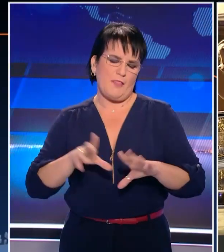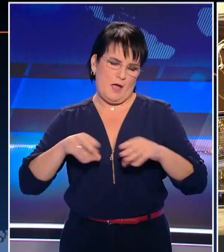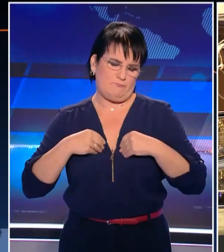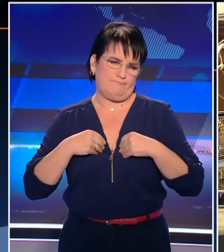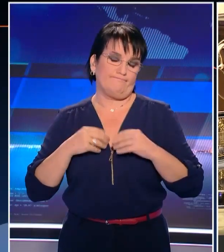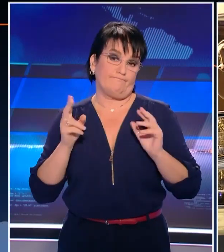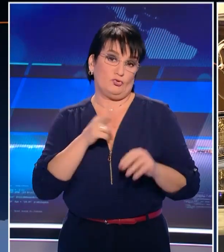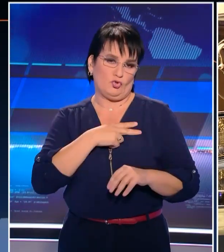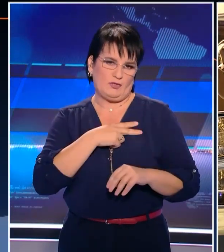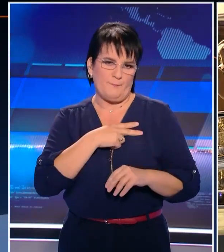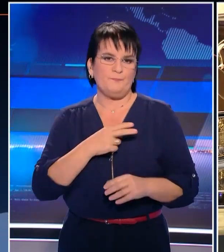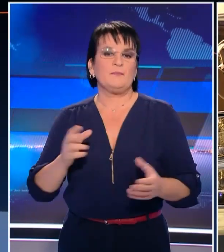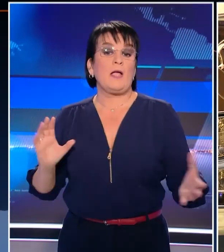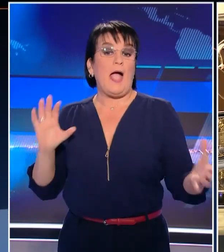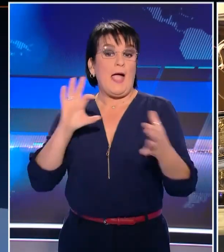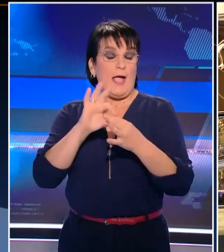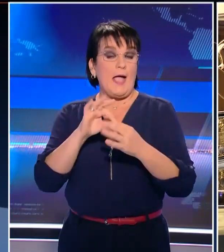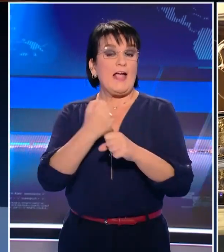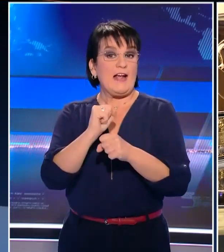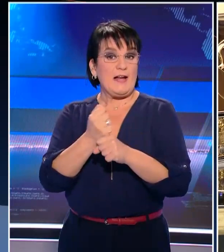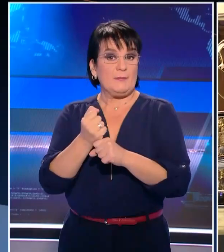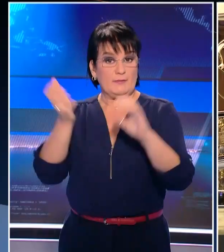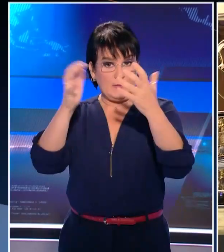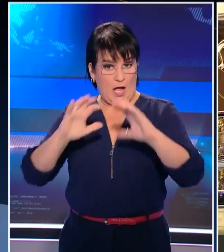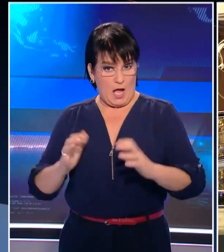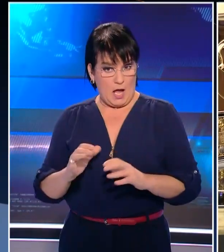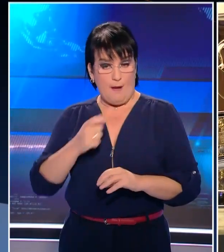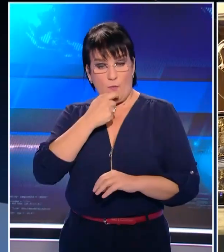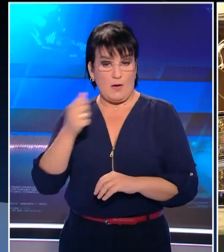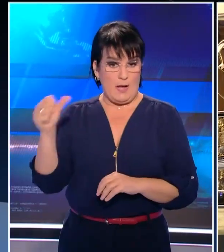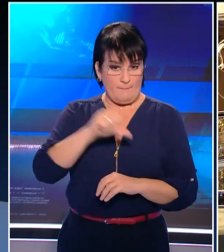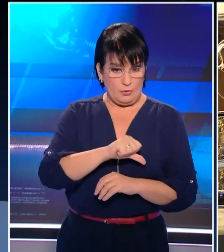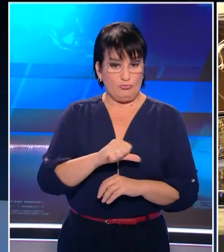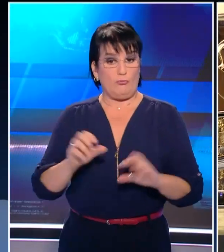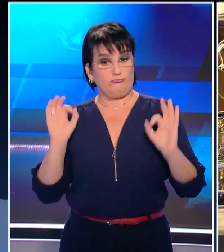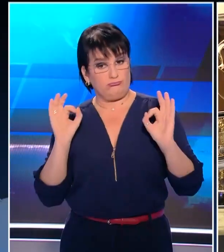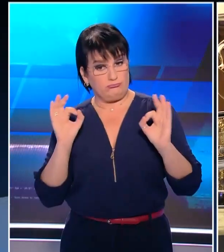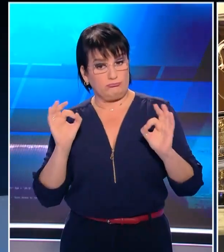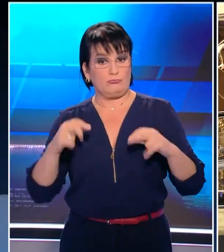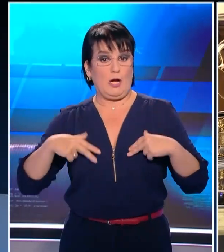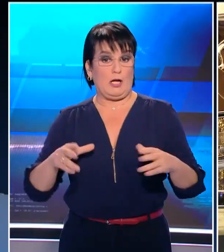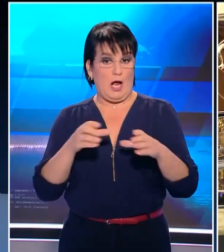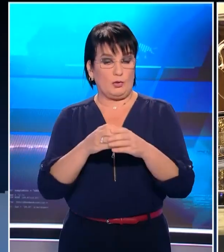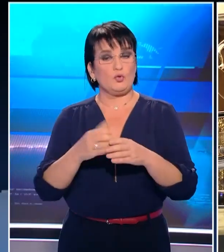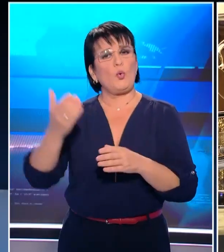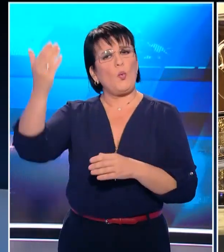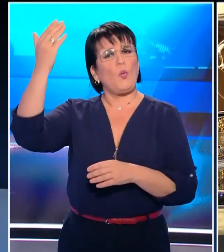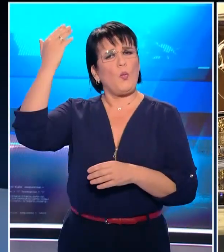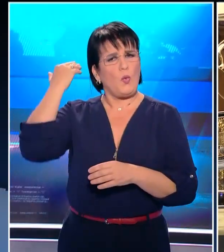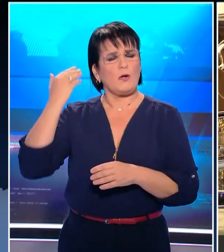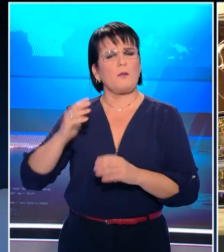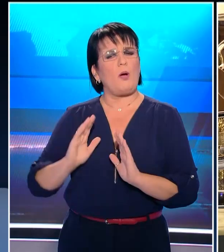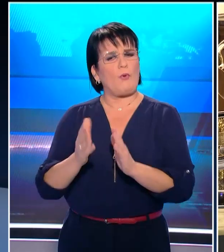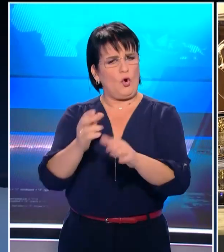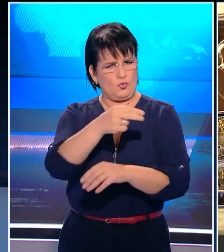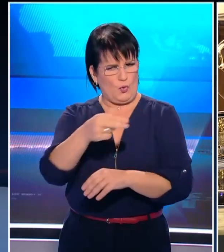που είναι ένα αίτημα της χώρας μας ίσως και από την αρχή της σύστασης του κράτους, αλλά βέβαια τα τελευταία χρόνια έχει προχωρήσει,